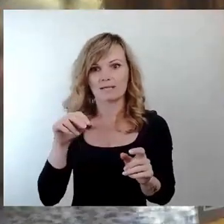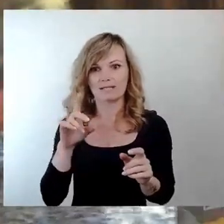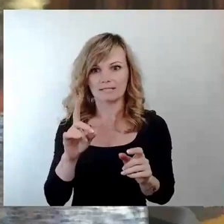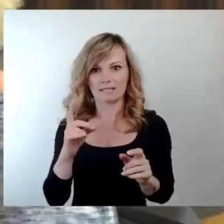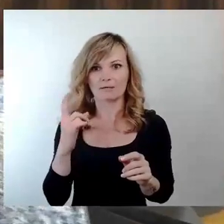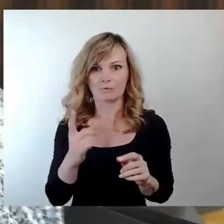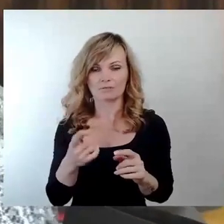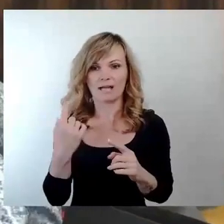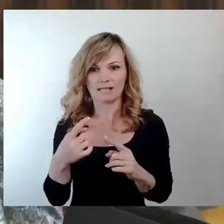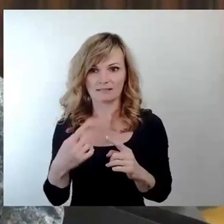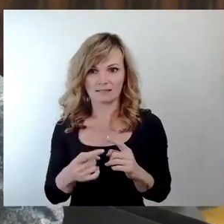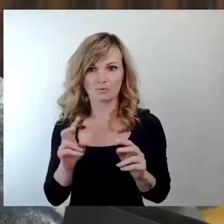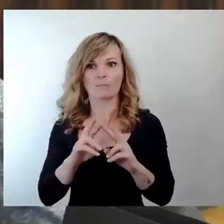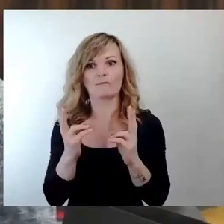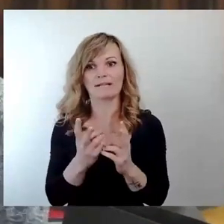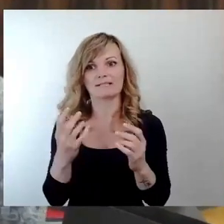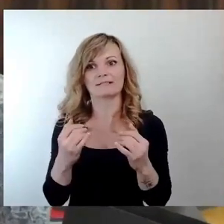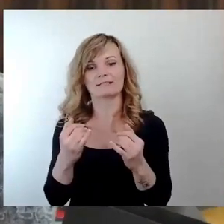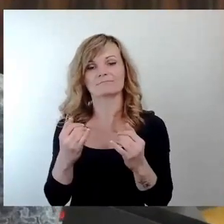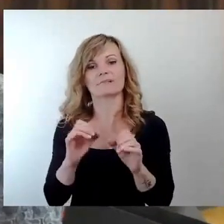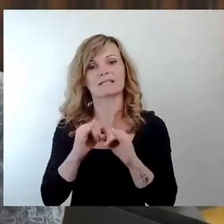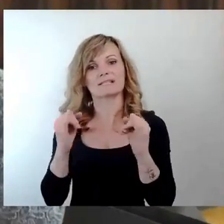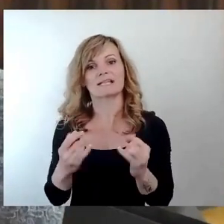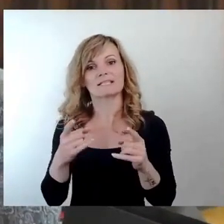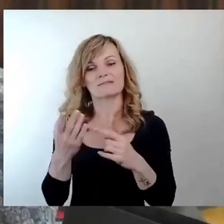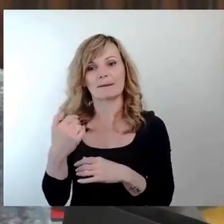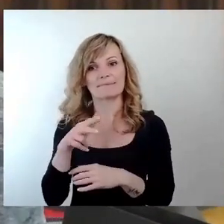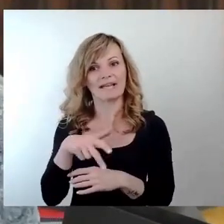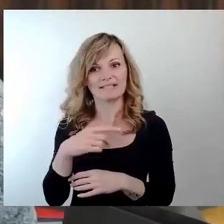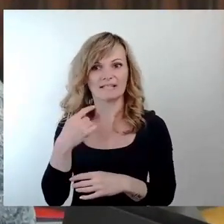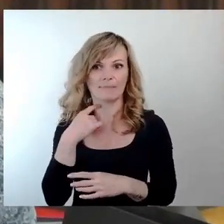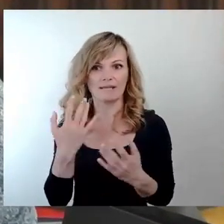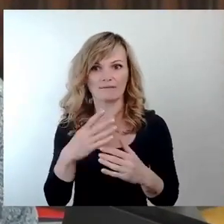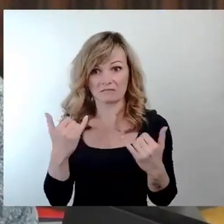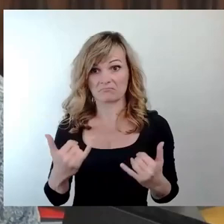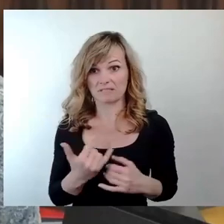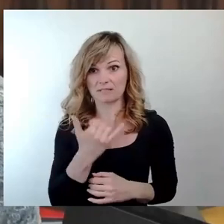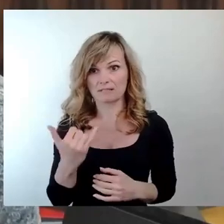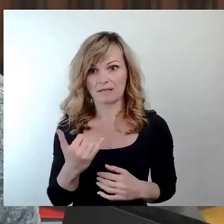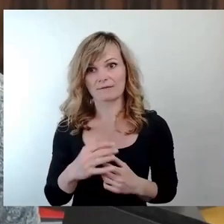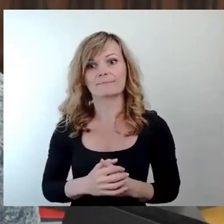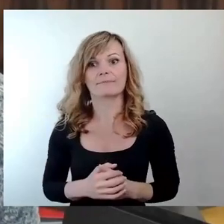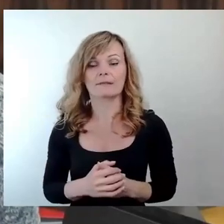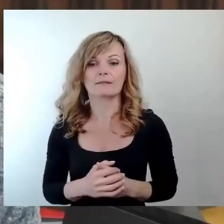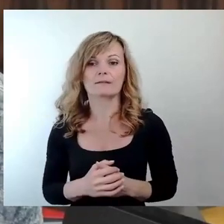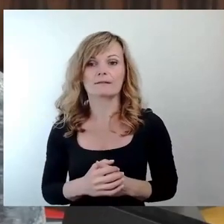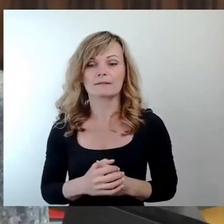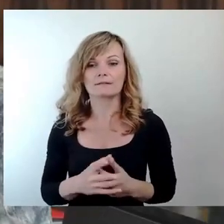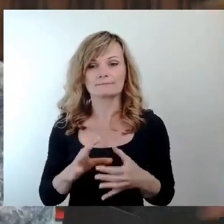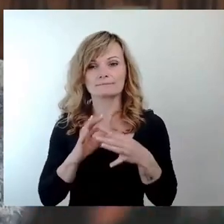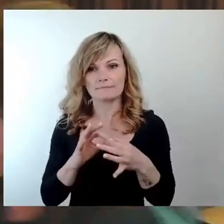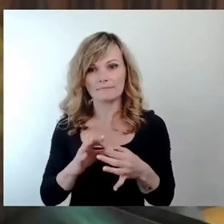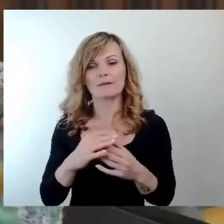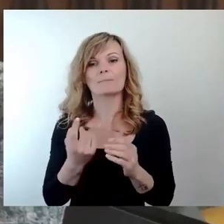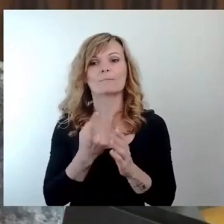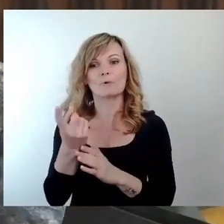anderen Umweltinitiativen am 13. Mai diesen Jahres zu der geplanten Müllverbrennungsanlage